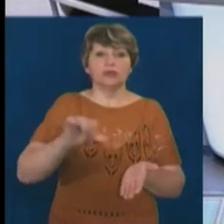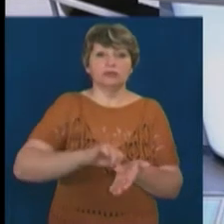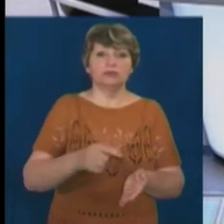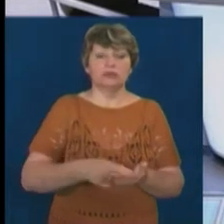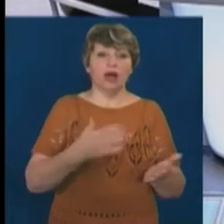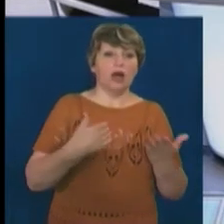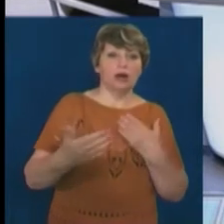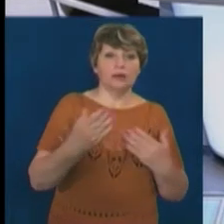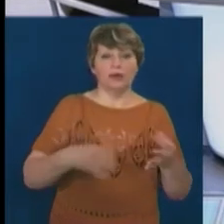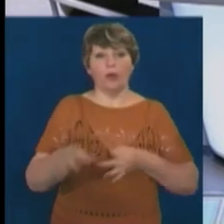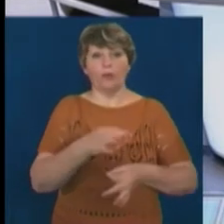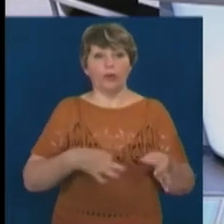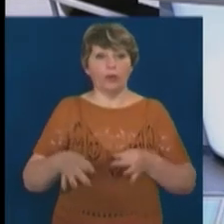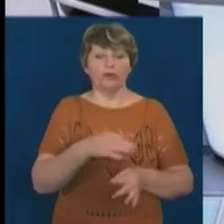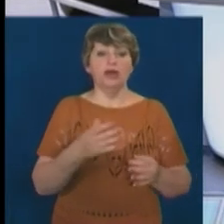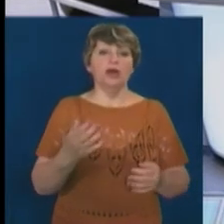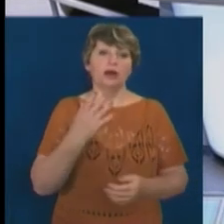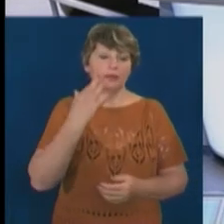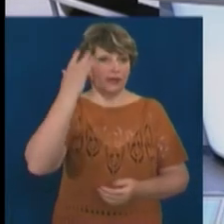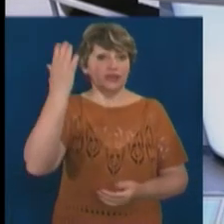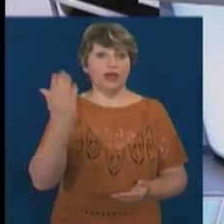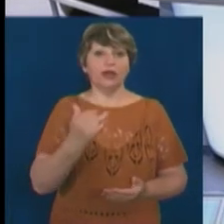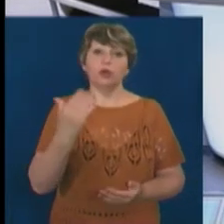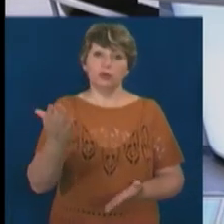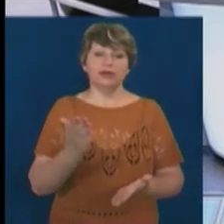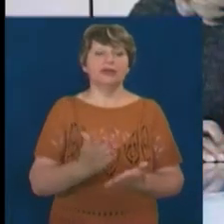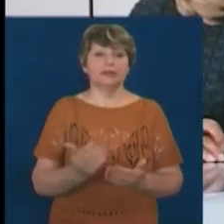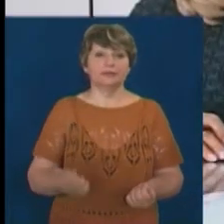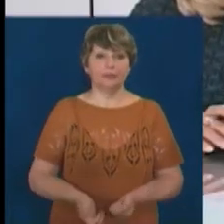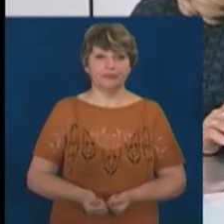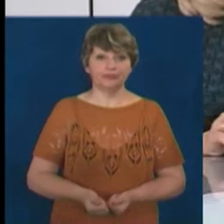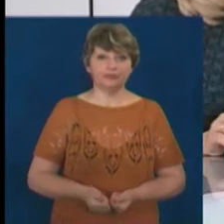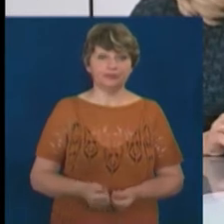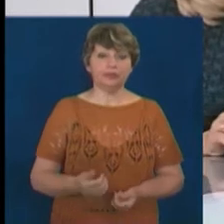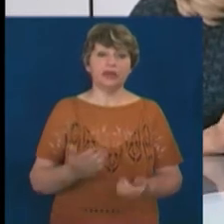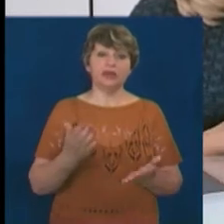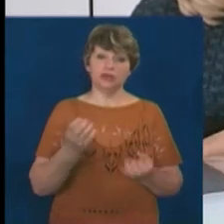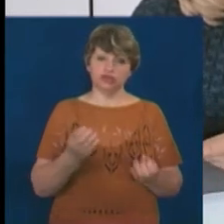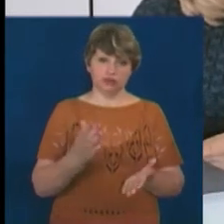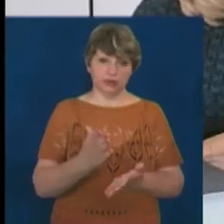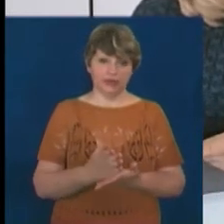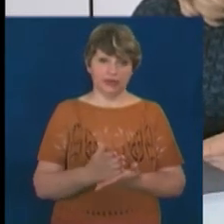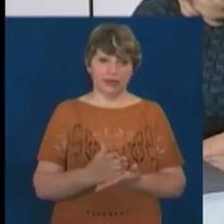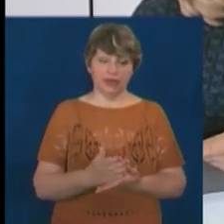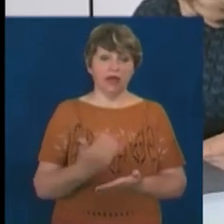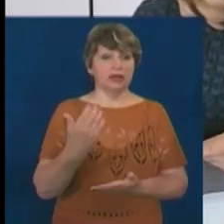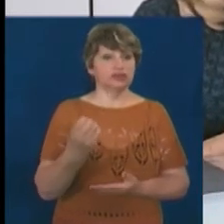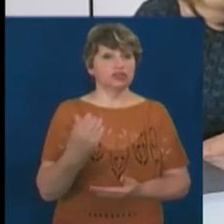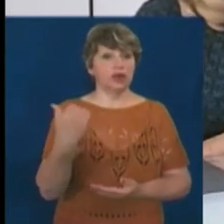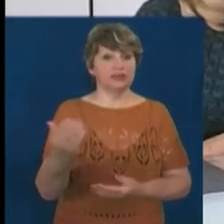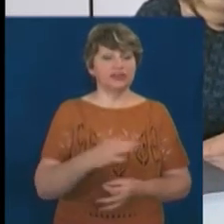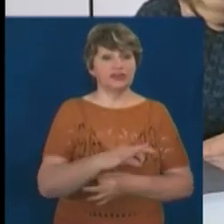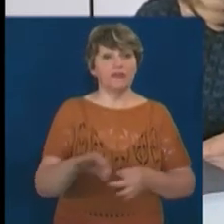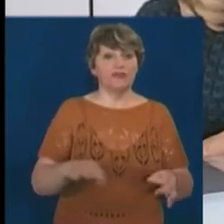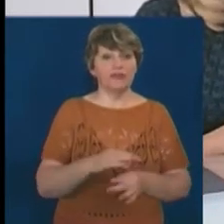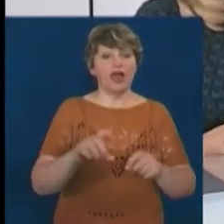генерували часто ідеї, які навіть нам ніколи не приходили на думку. А ще йдеться також про ще один ваш проєкт, вивізка лап,